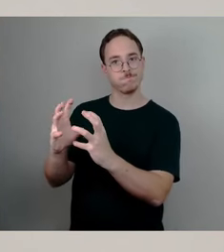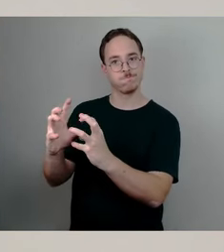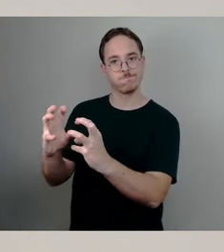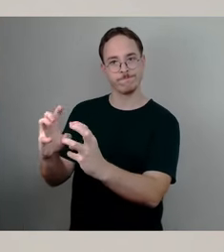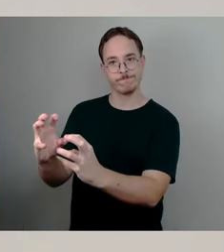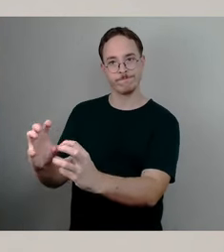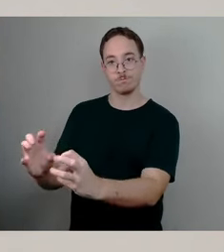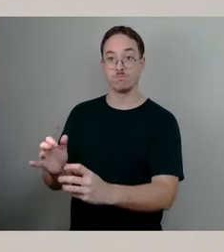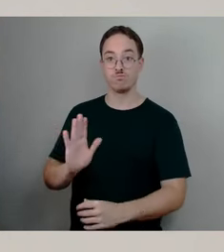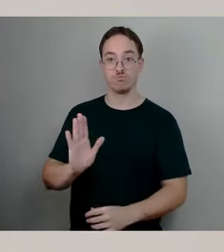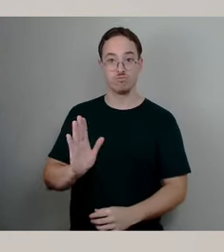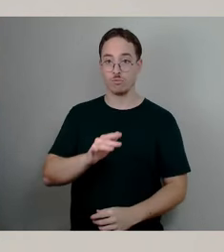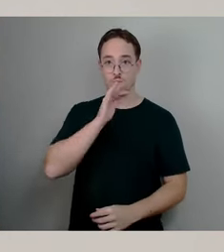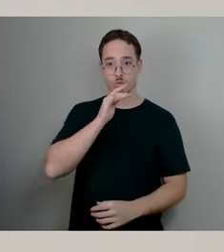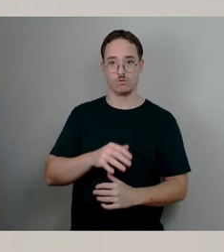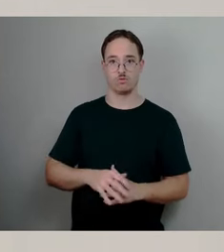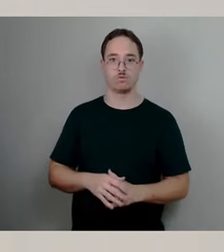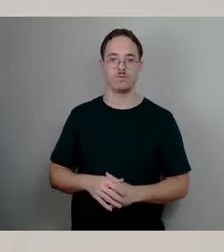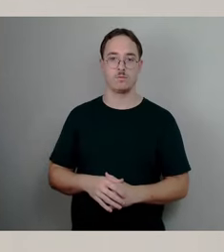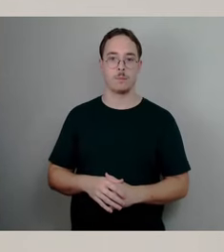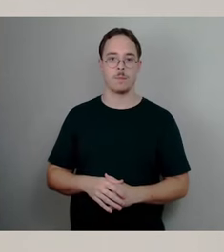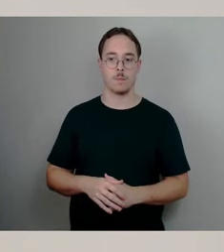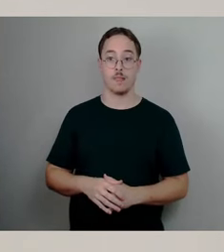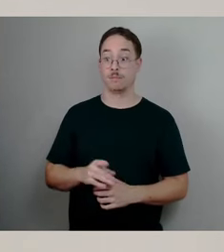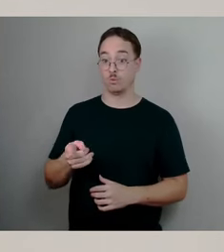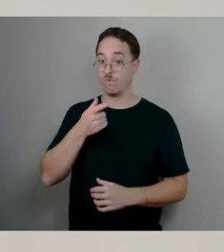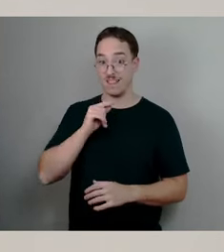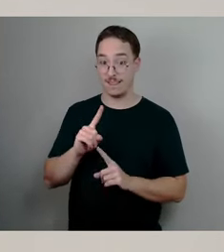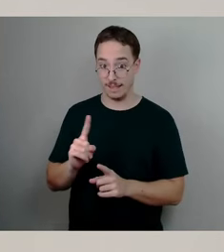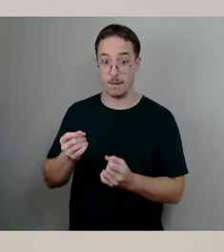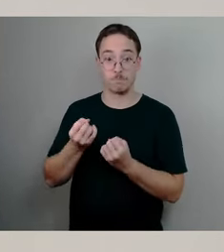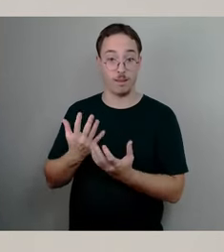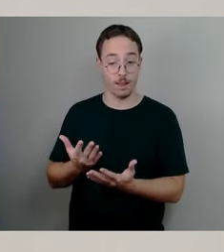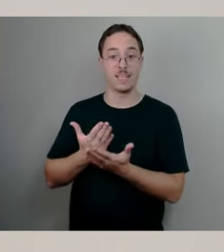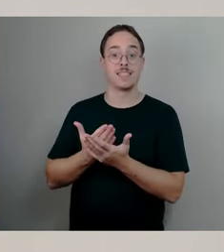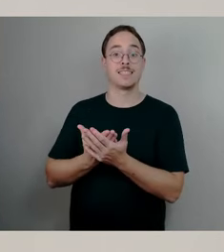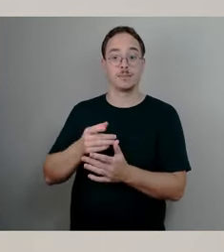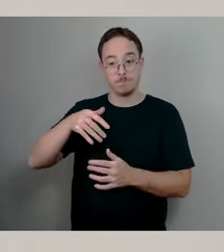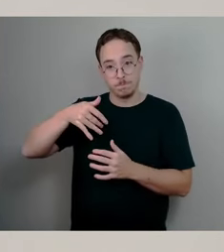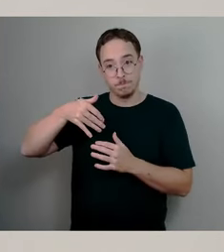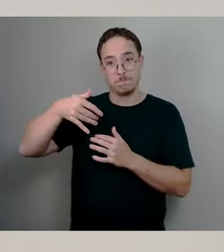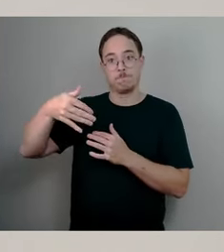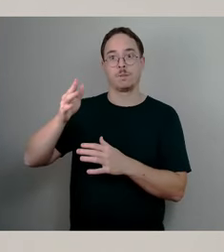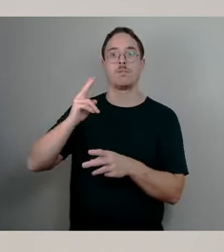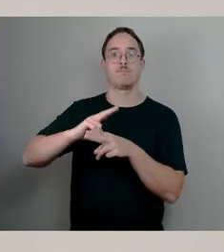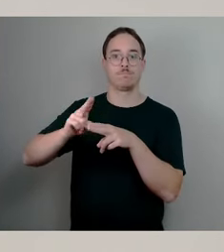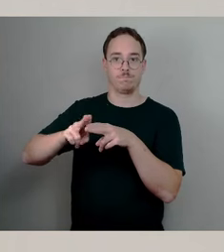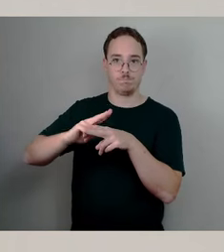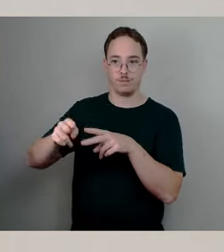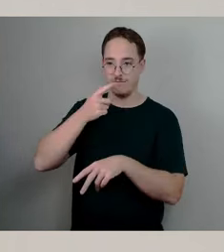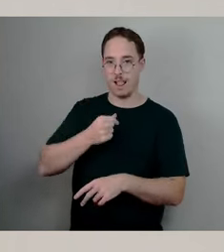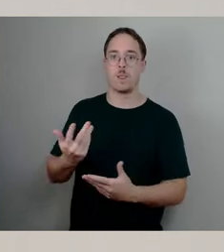die Brückenabdichtung erneuert werden. So war ja der Plan. Das haben wir ja auch entsprechend gemacht. Entsprechende Arbeiten wurden ja